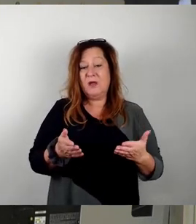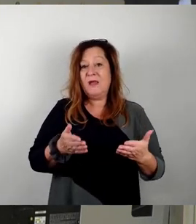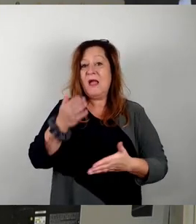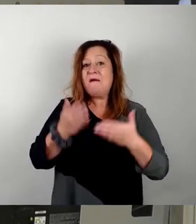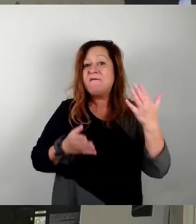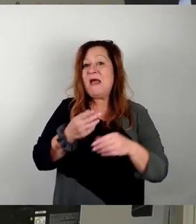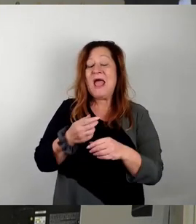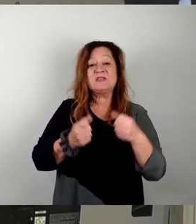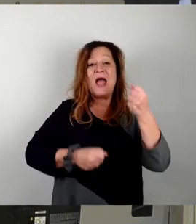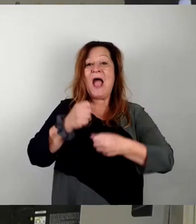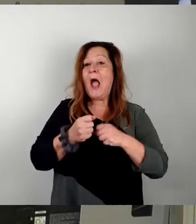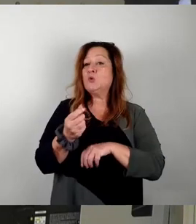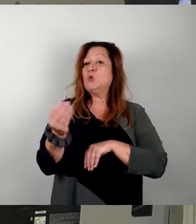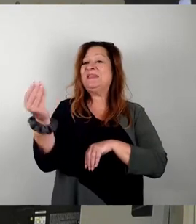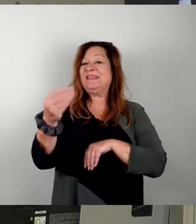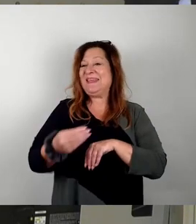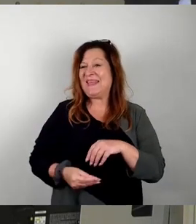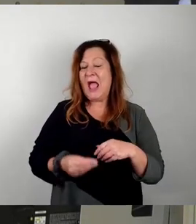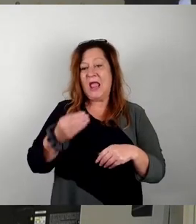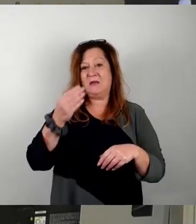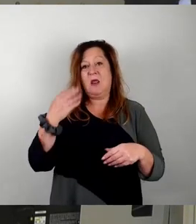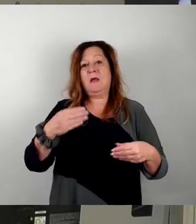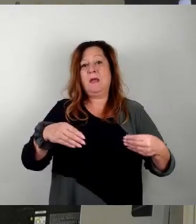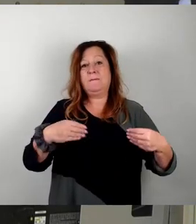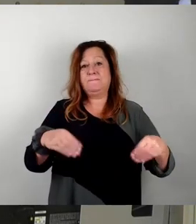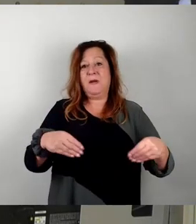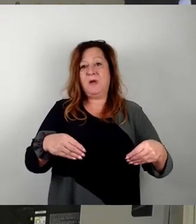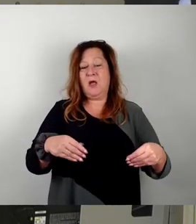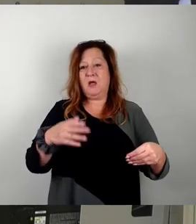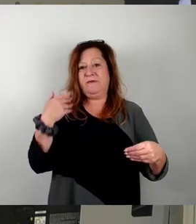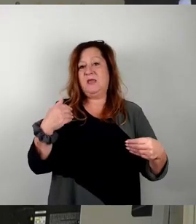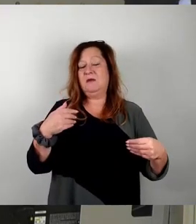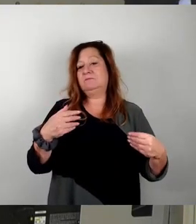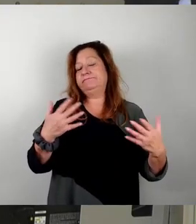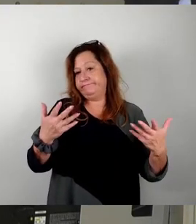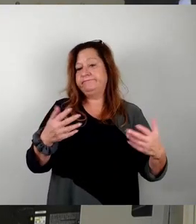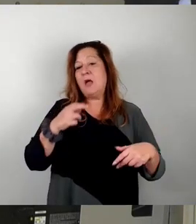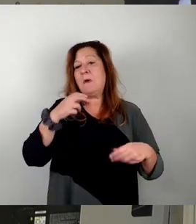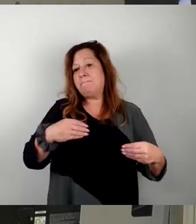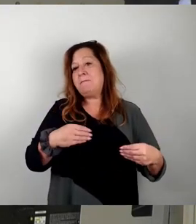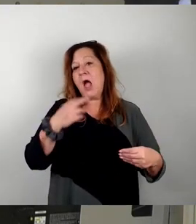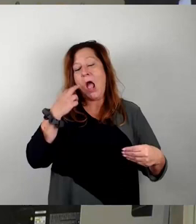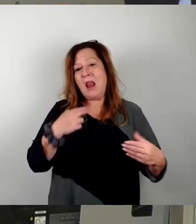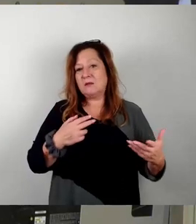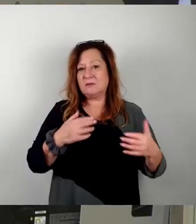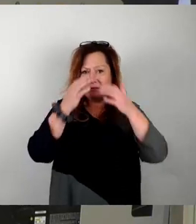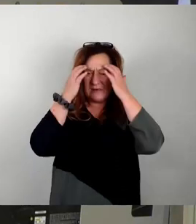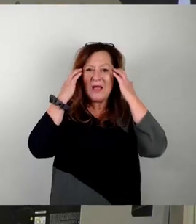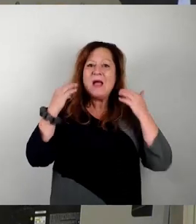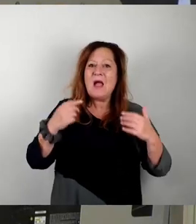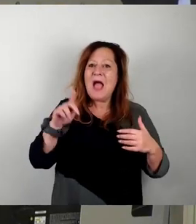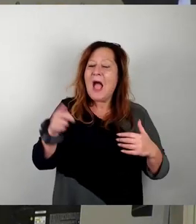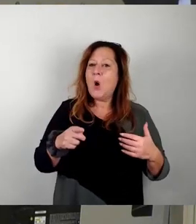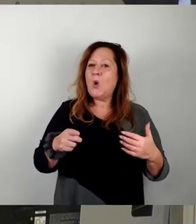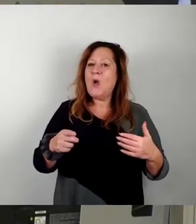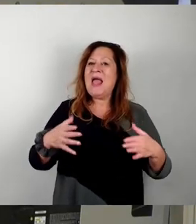Kachauspappe zusammengematscht hat. Nichts gegen Pappen, Hauptsache es knallt. Knallen tut es auch in der leblosen